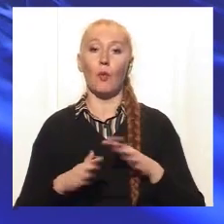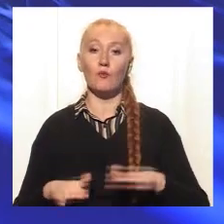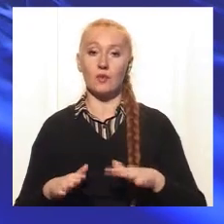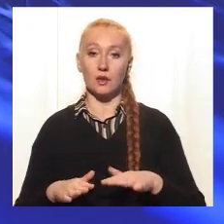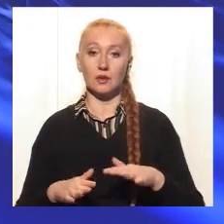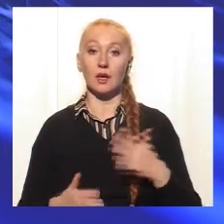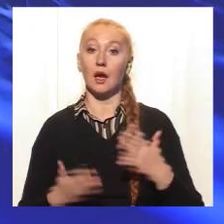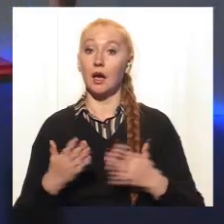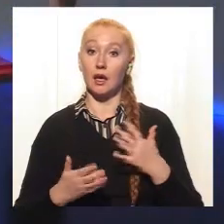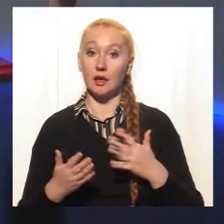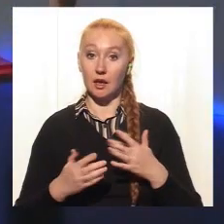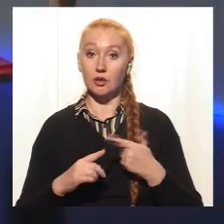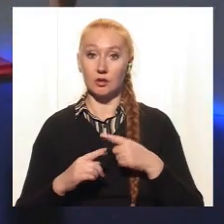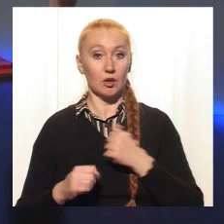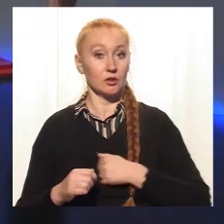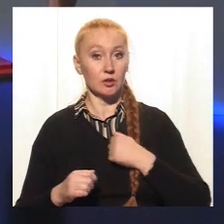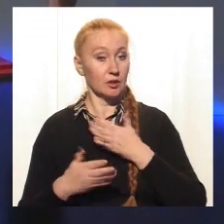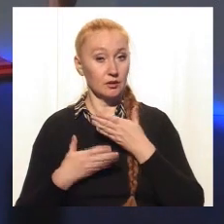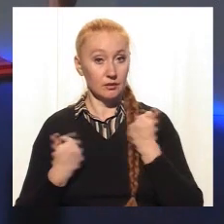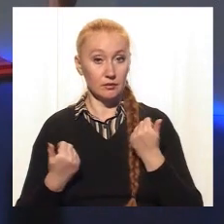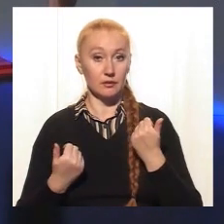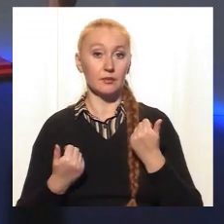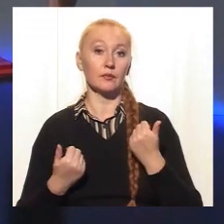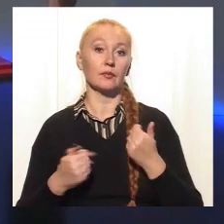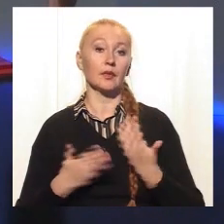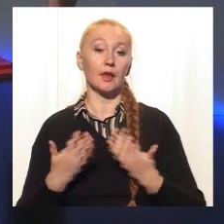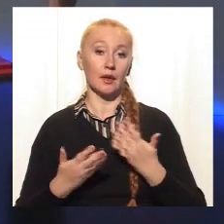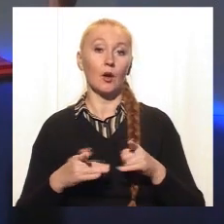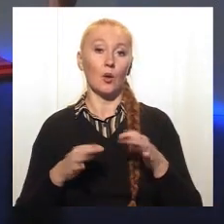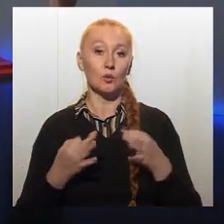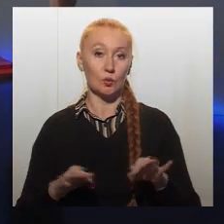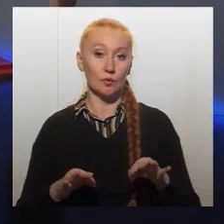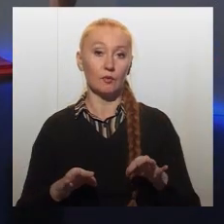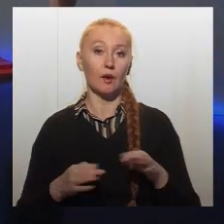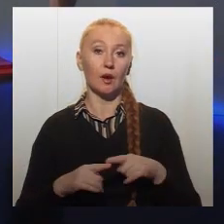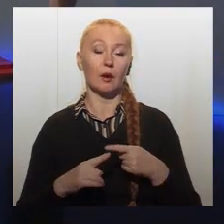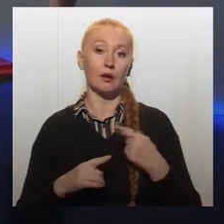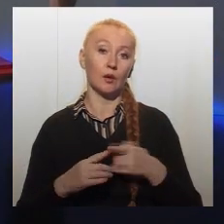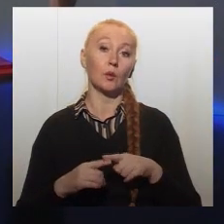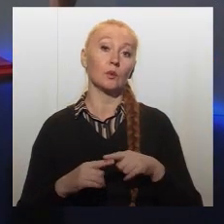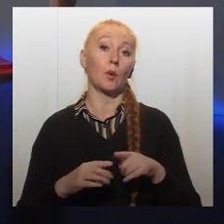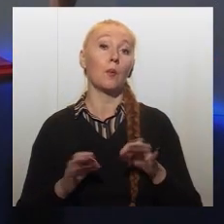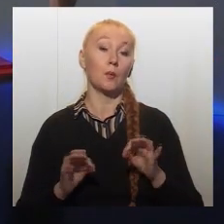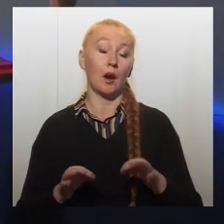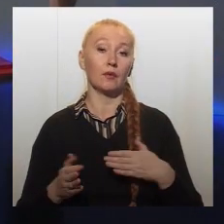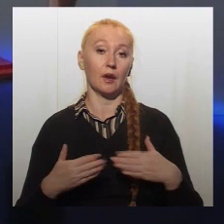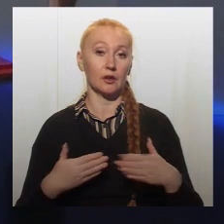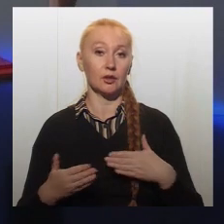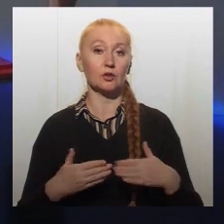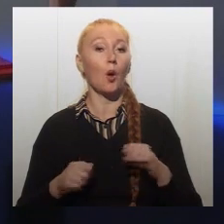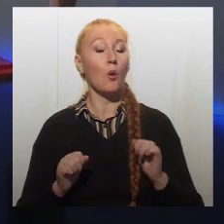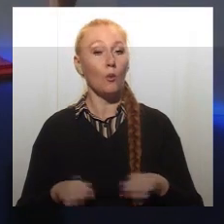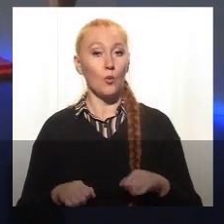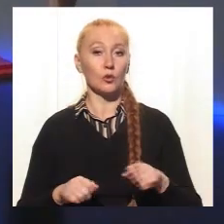Але якщо собака не проявляє агресії, і якщо дозволяє якісь моральні рамки, то вона може бути на